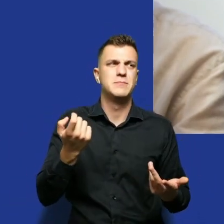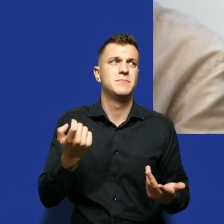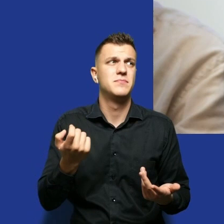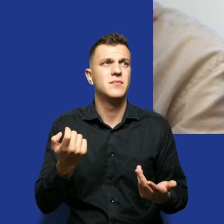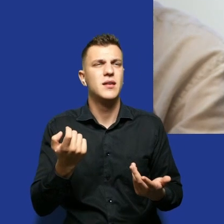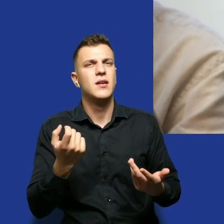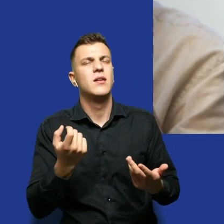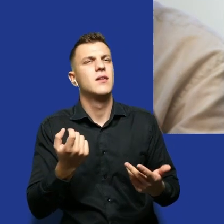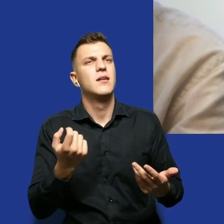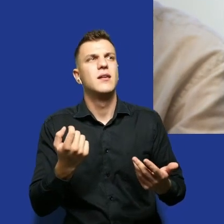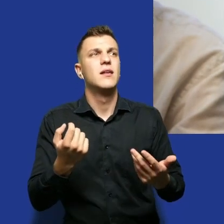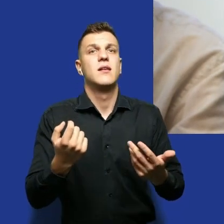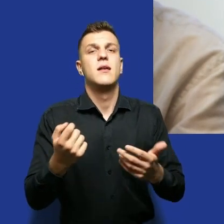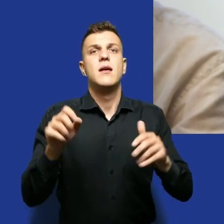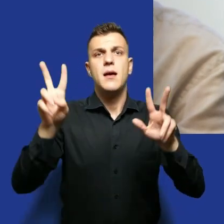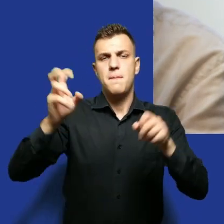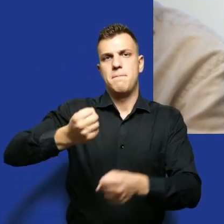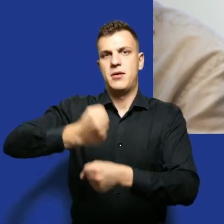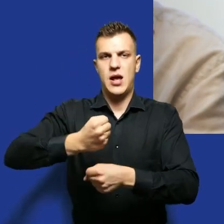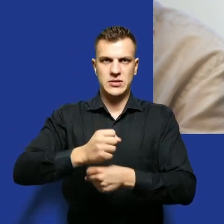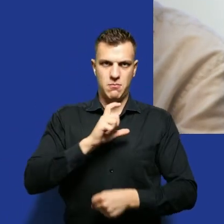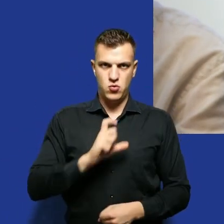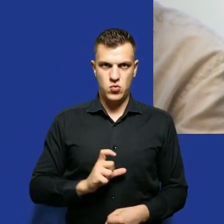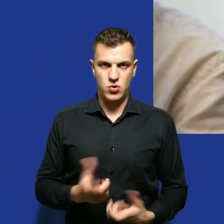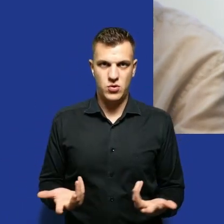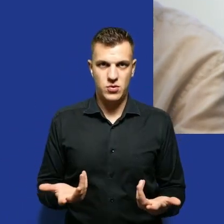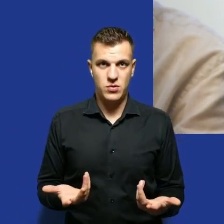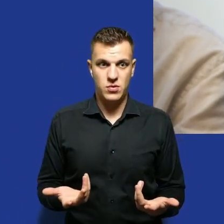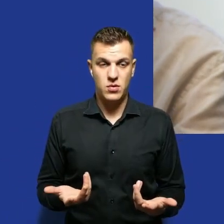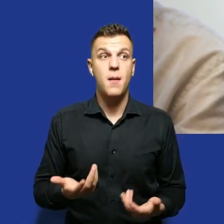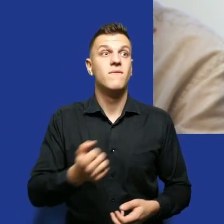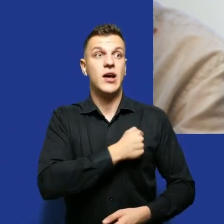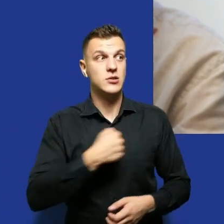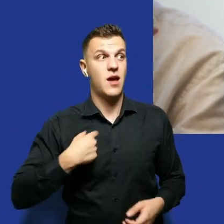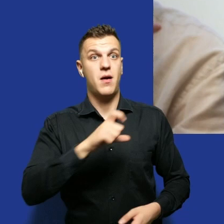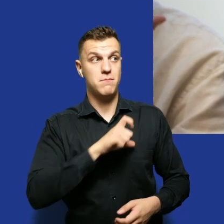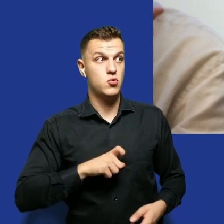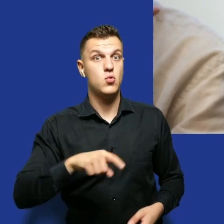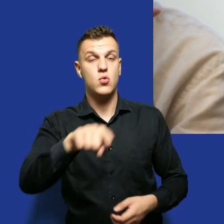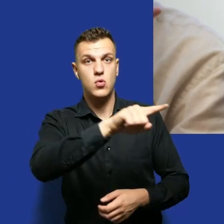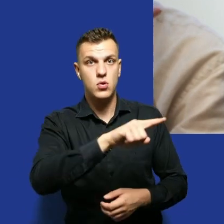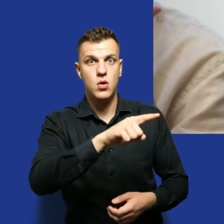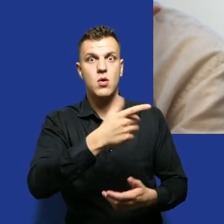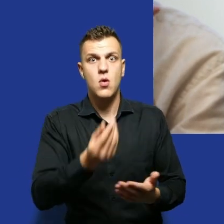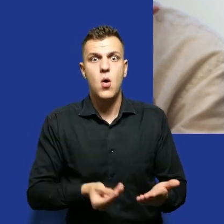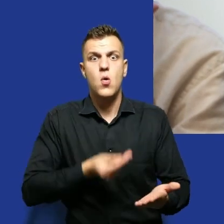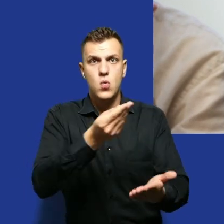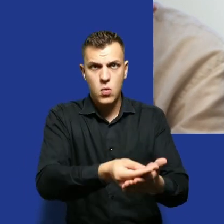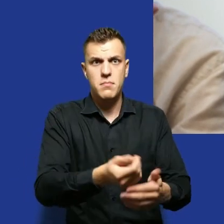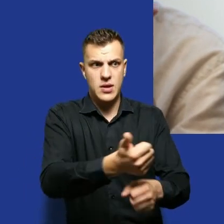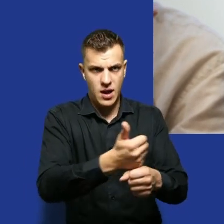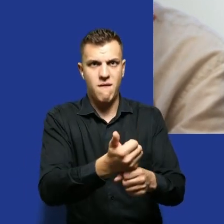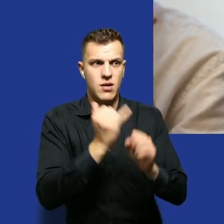jakby to jest normalna praca w biurze. Tak, nie wiem. Ludzie w biurze w Warszawie, większość pracodawców kupuje swoim pracownikom kawę.